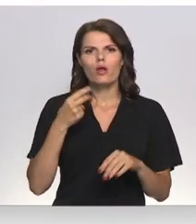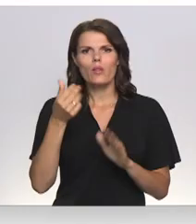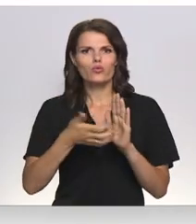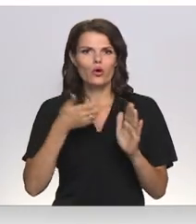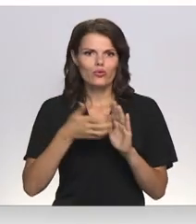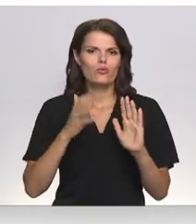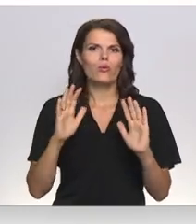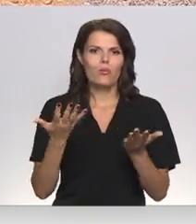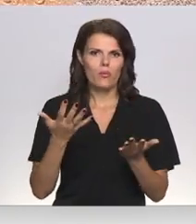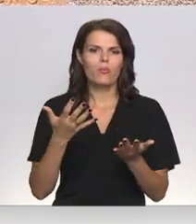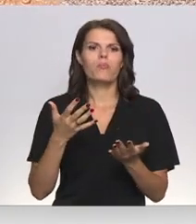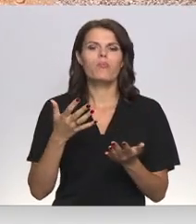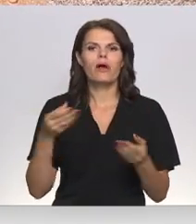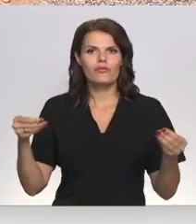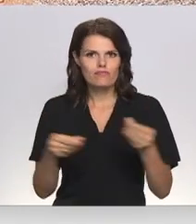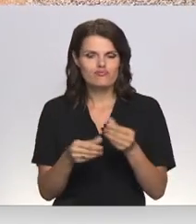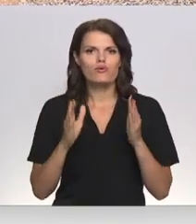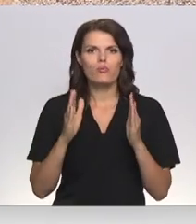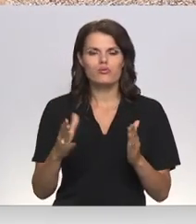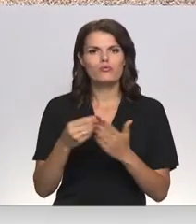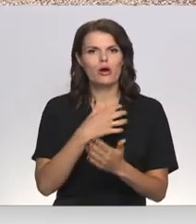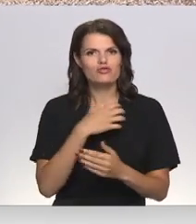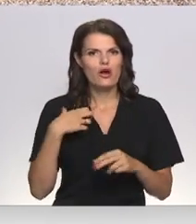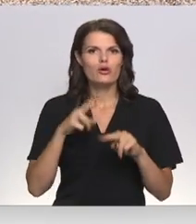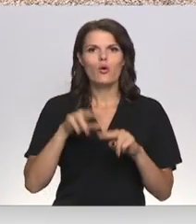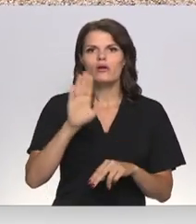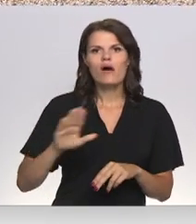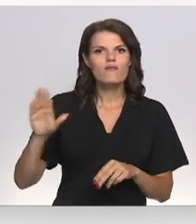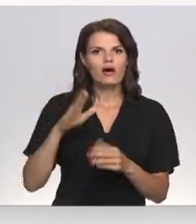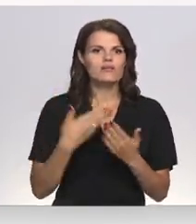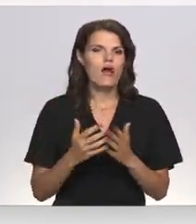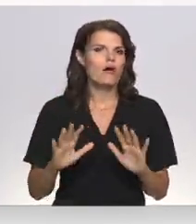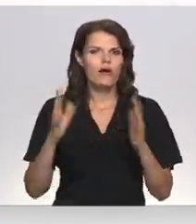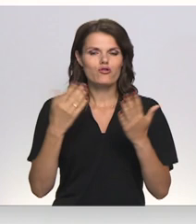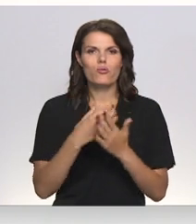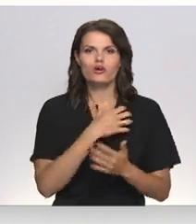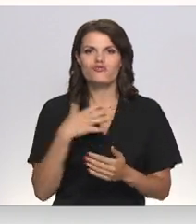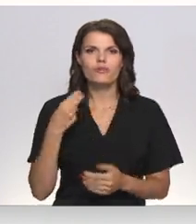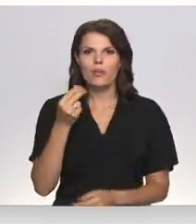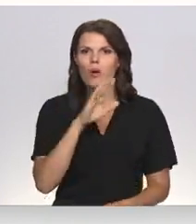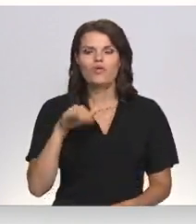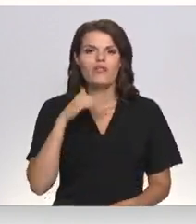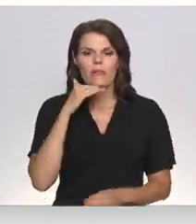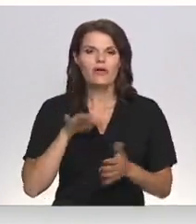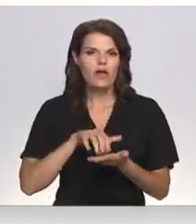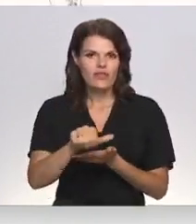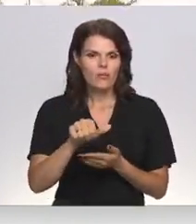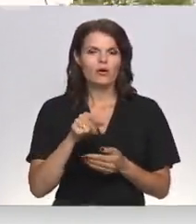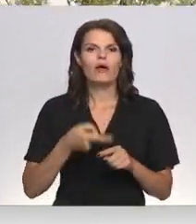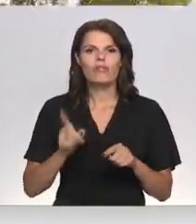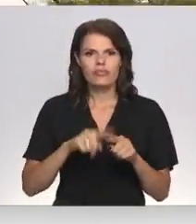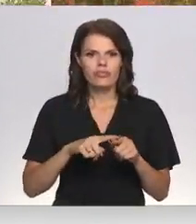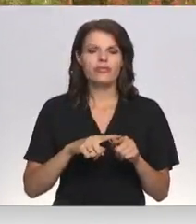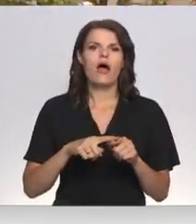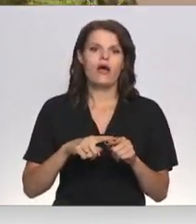demontāžu nodrošina par pašvaldību un valsts finansējumu, kas nozīmē, ka gadījumā, ja pašvaldībā nepietiek līdzīgļu demontāžai, tā ir jārot